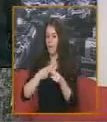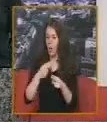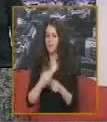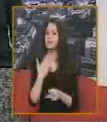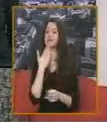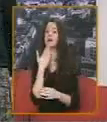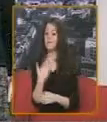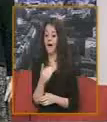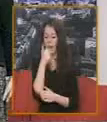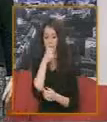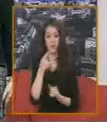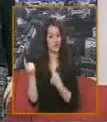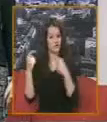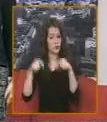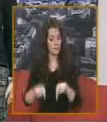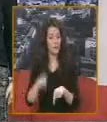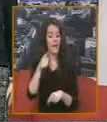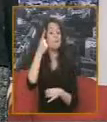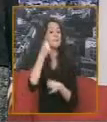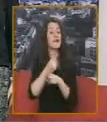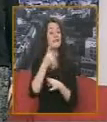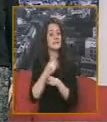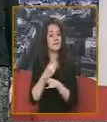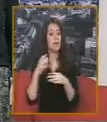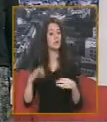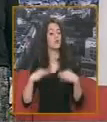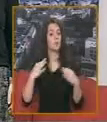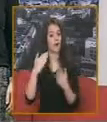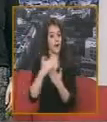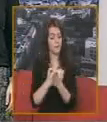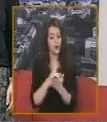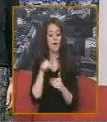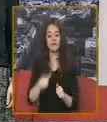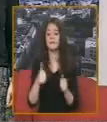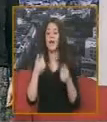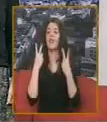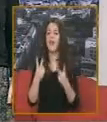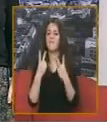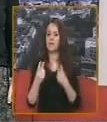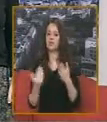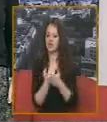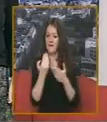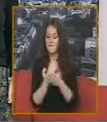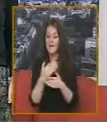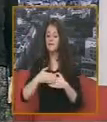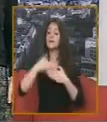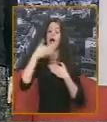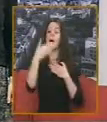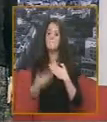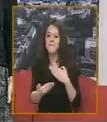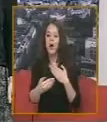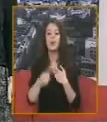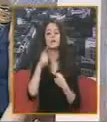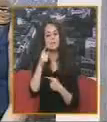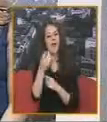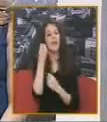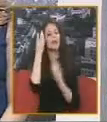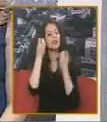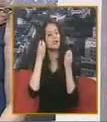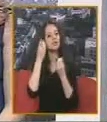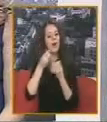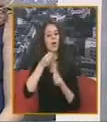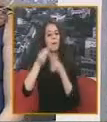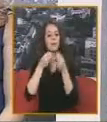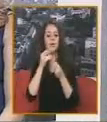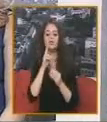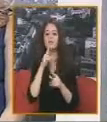tu I ovo je bio prvi sat jutarnjeg programa Slede najvažnije vesti A potom vas uvodimo u čarovne priče Zbog kojeg će